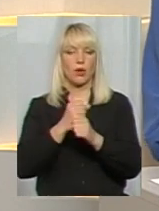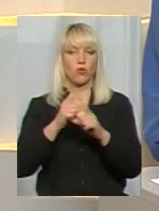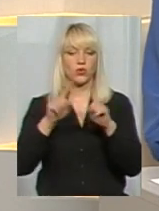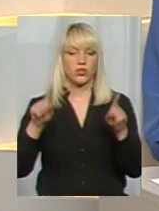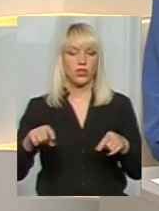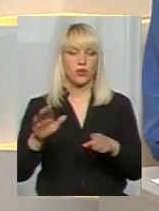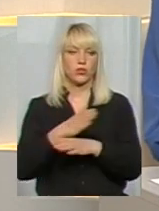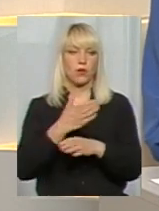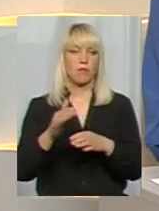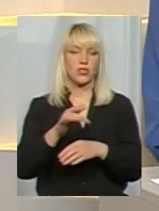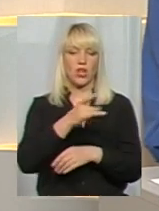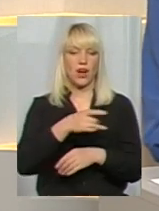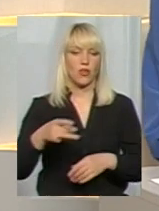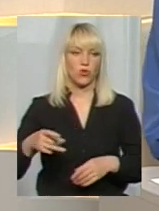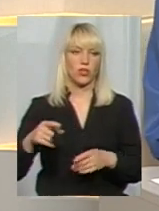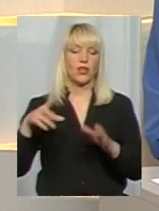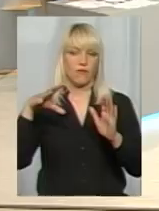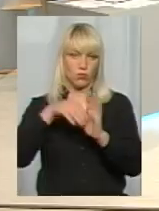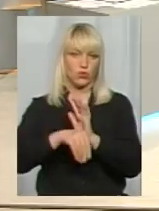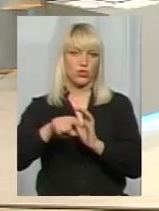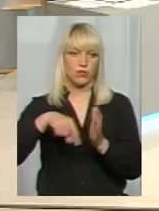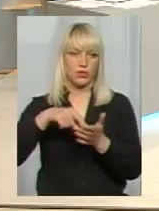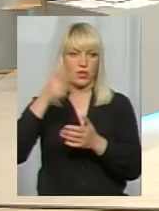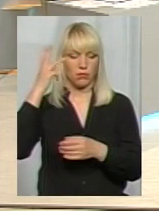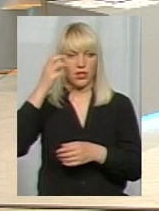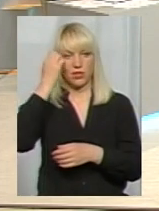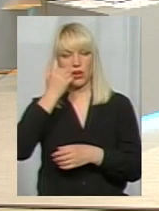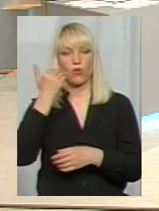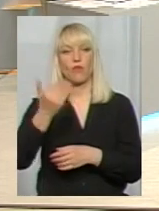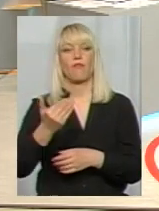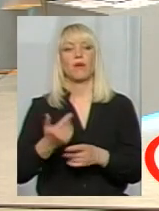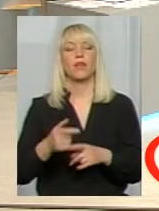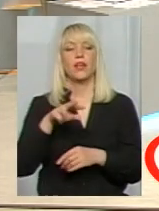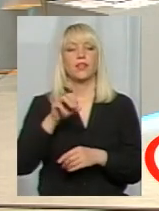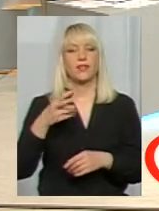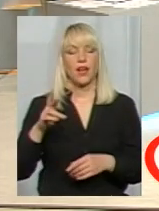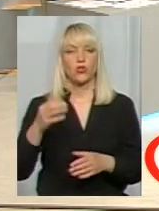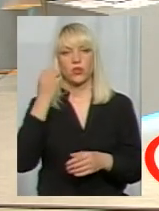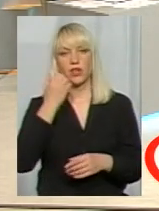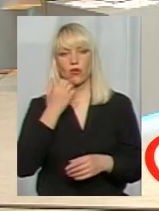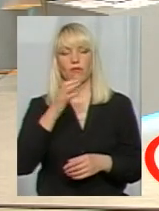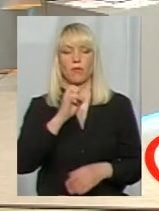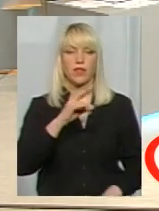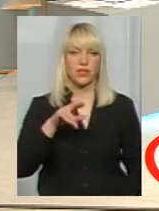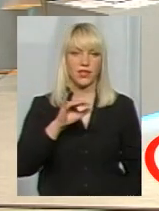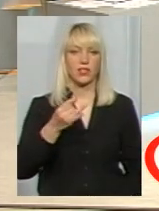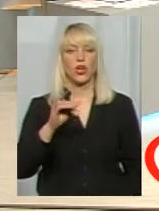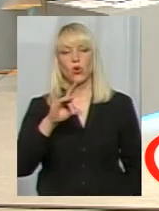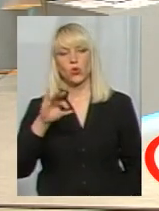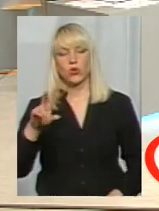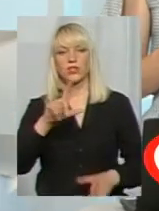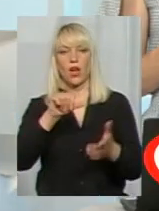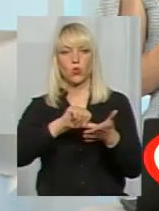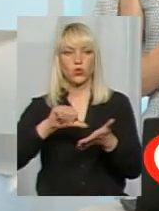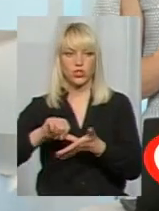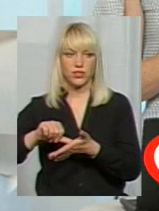розподіляємо між районами, в тому числі і на місто Хмельницьке. Дякую вам, пані Тетяно, дякую вам, пане Андрію і пане Ігорю за участь.